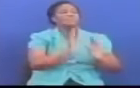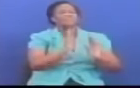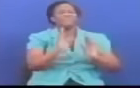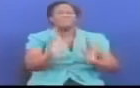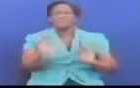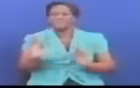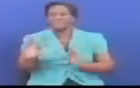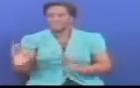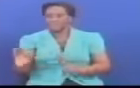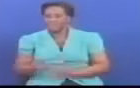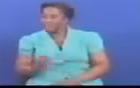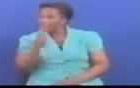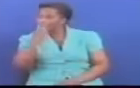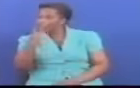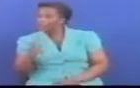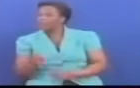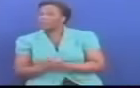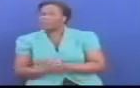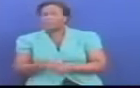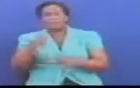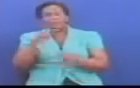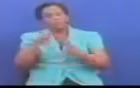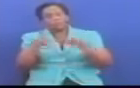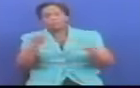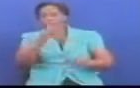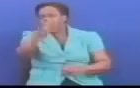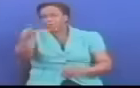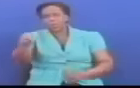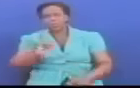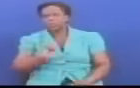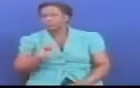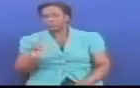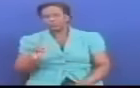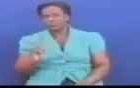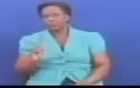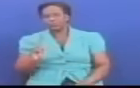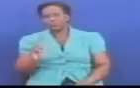mengi ameshafanya Shuguri za ina hiyo Sige tukapotosha Asante